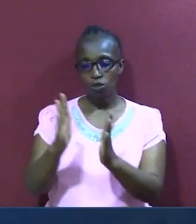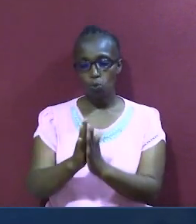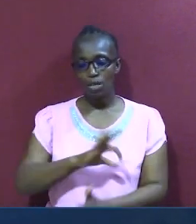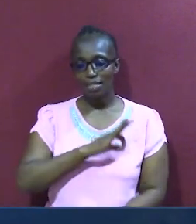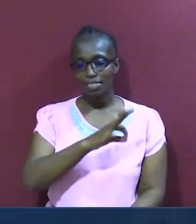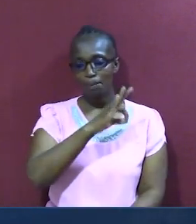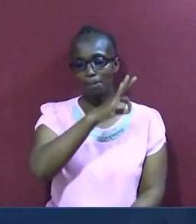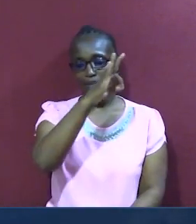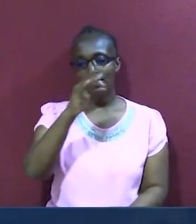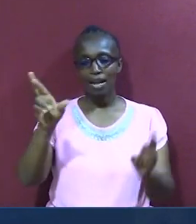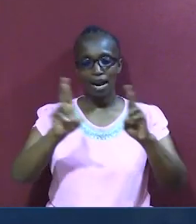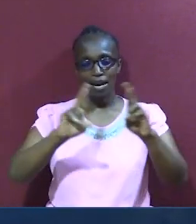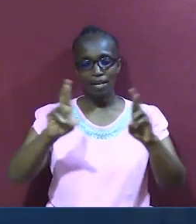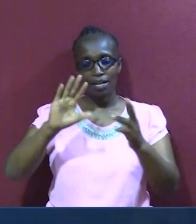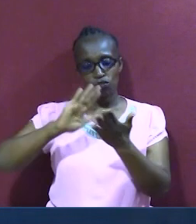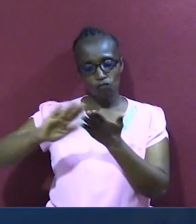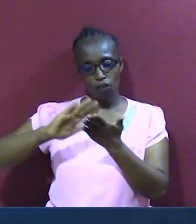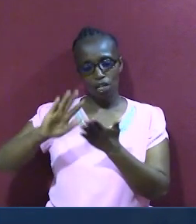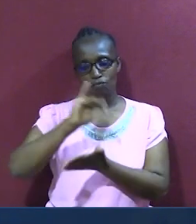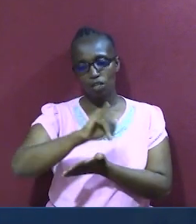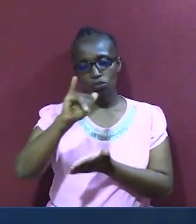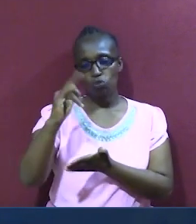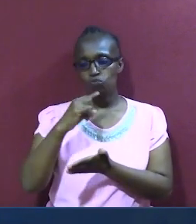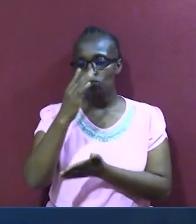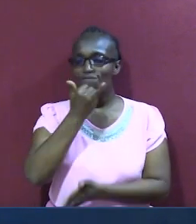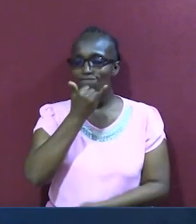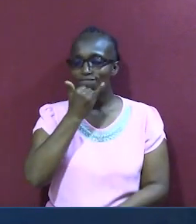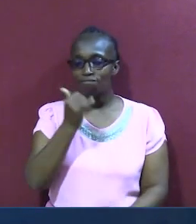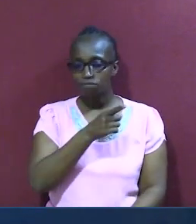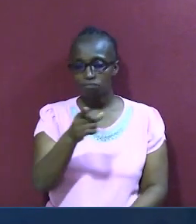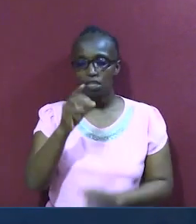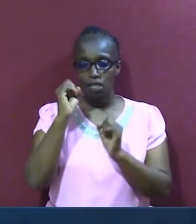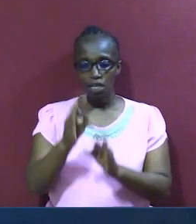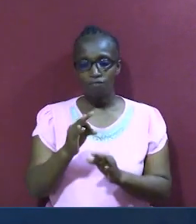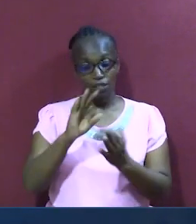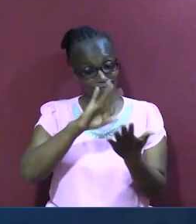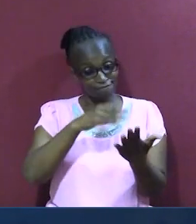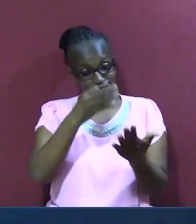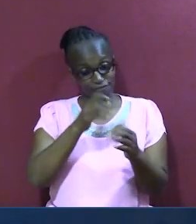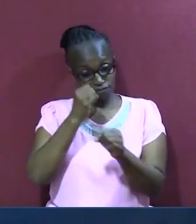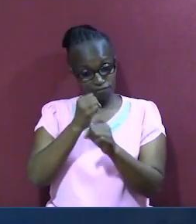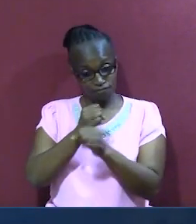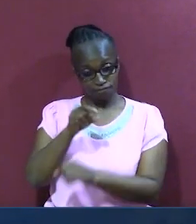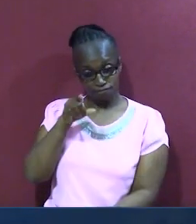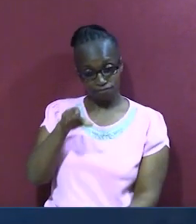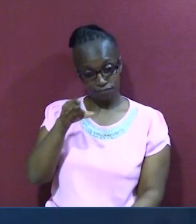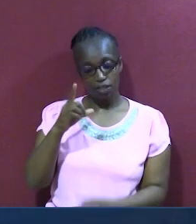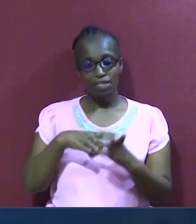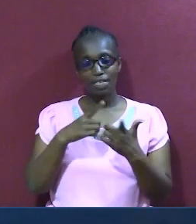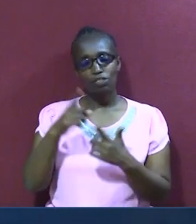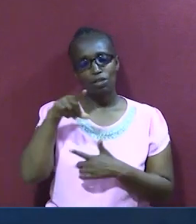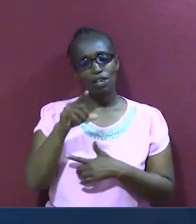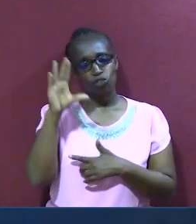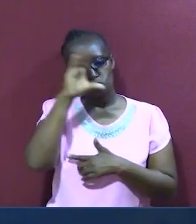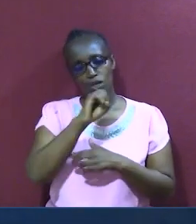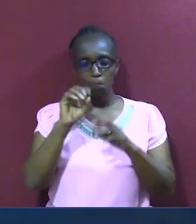kusamehe, wale ambayo wamekukosea. Na ukikosa kufanya ayo, pia utakosa kuwa na